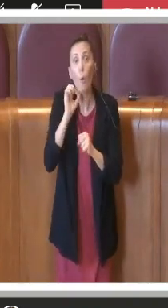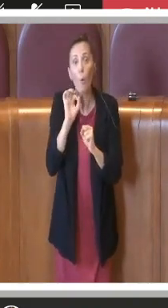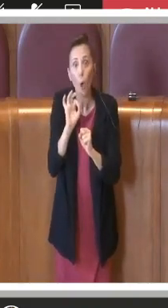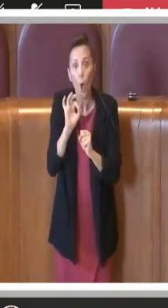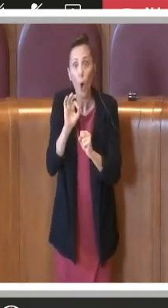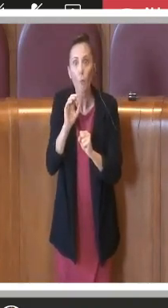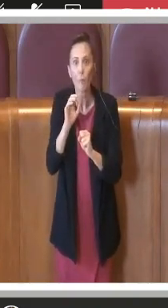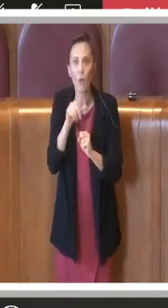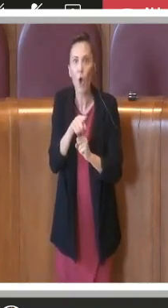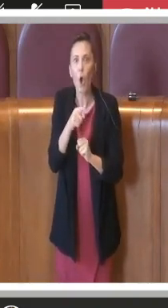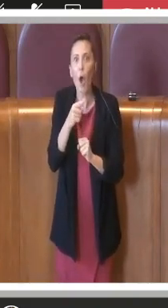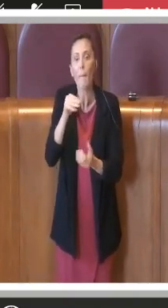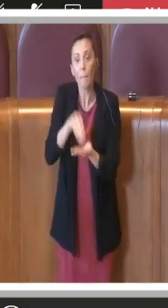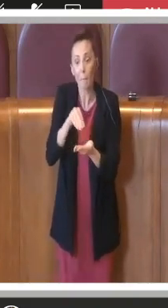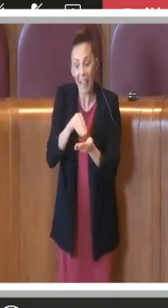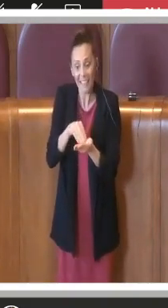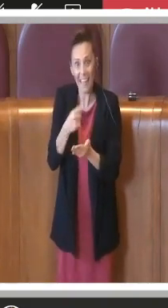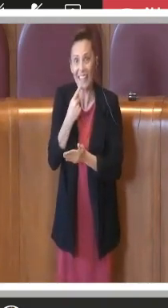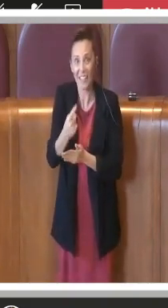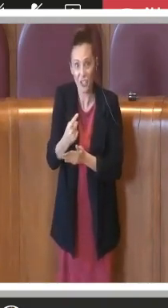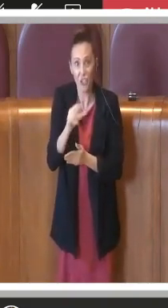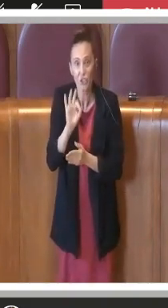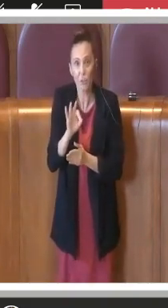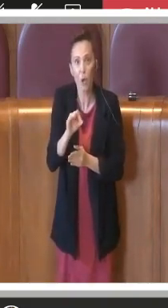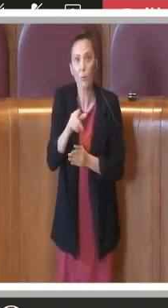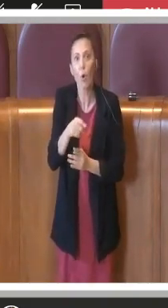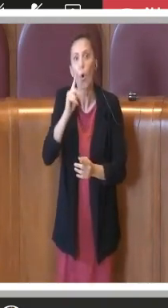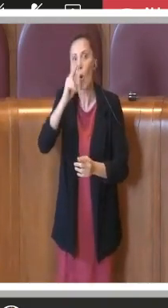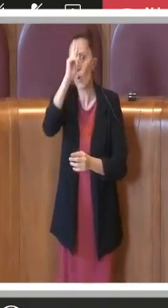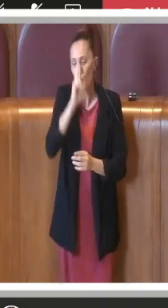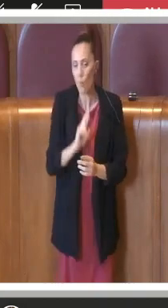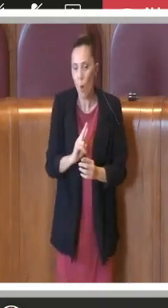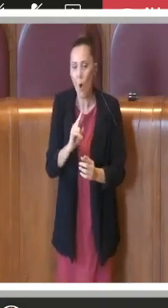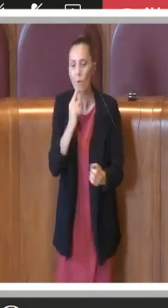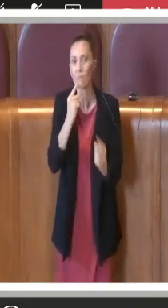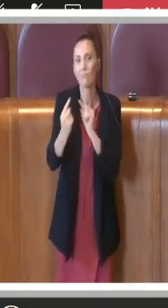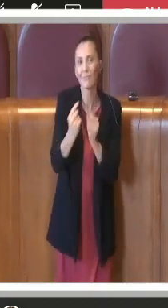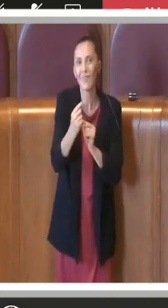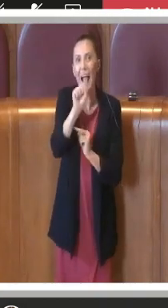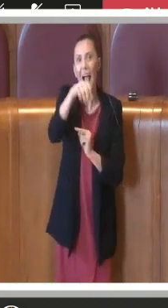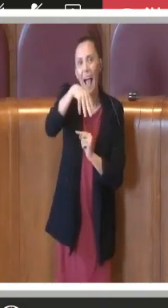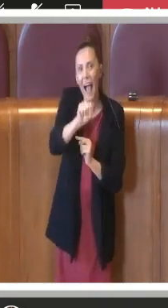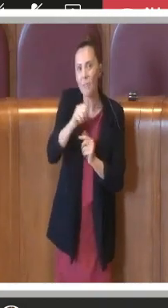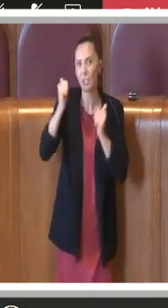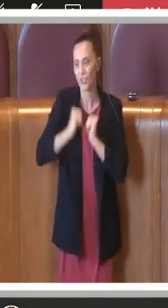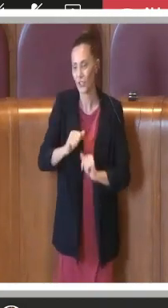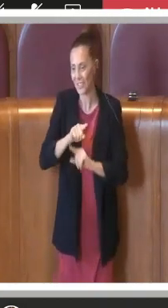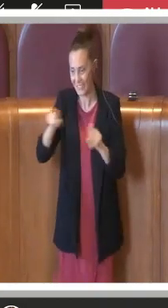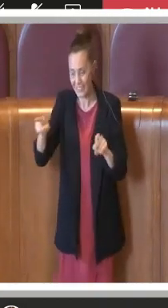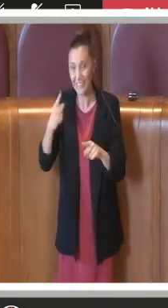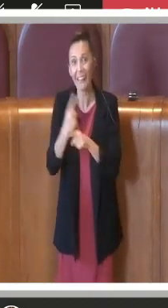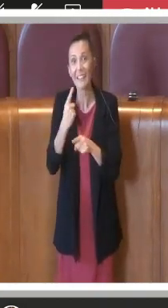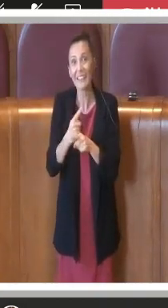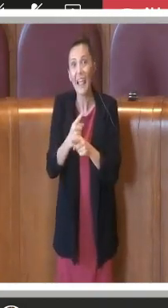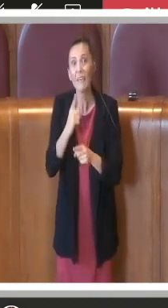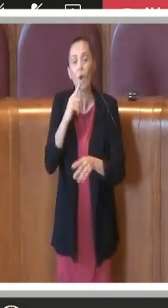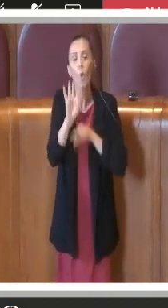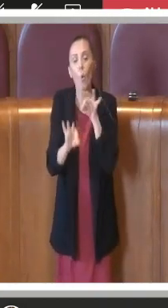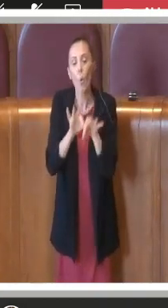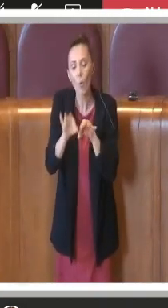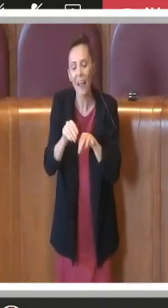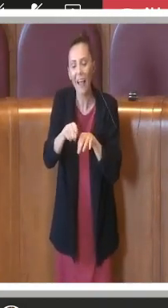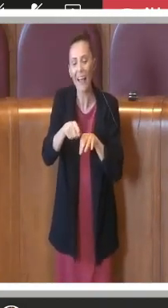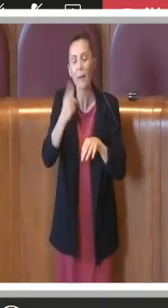dice al presente un ruolo di interfaccia tra amma, municipio e cittadini con l'obiettivo di presidere territorialmente specifici